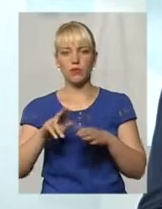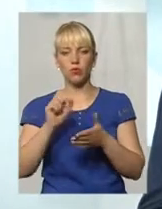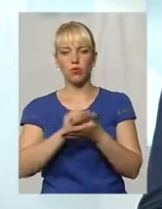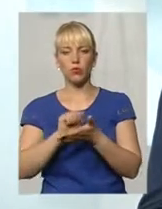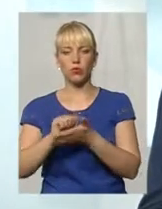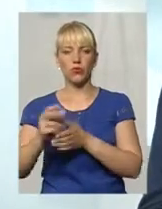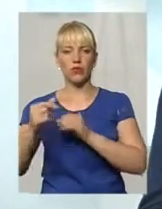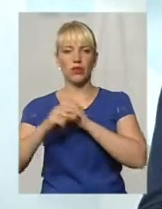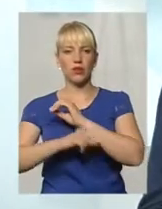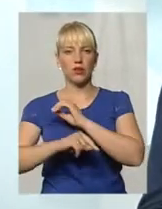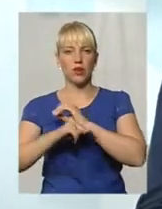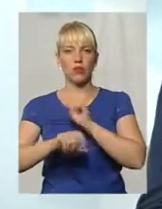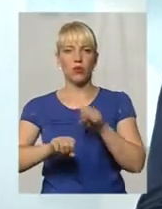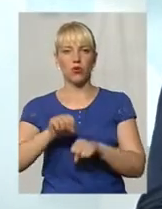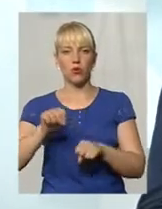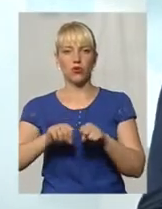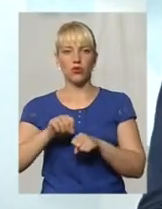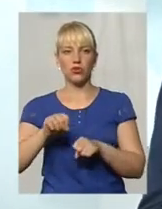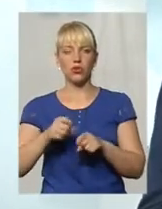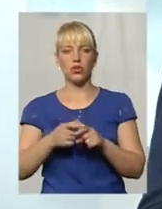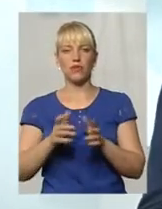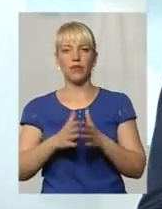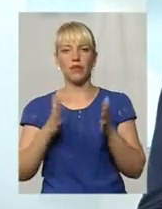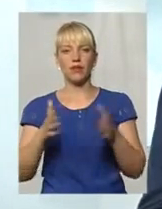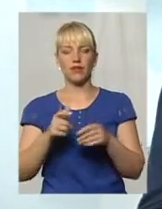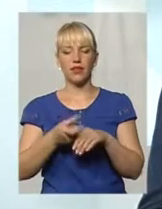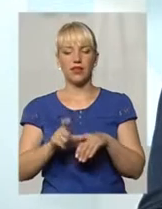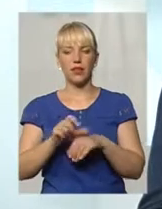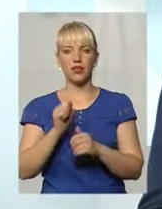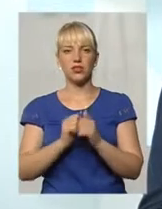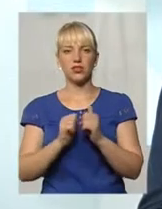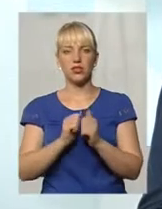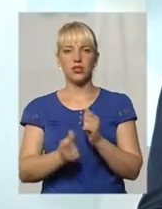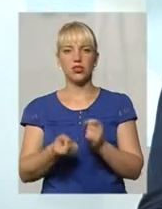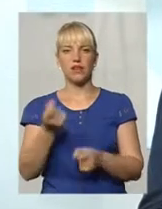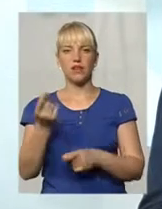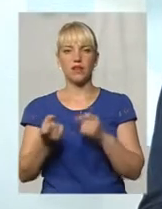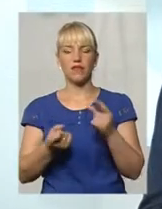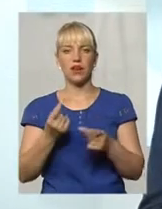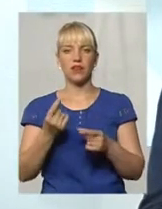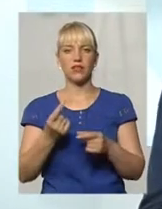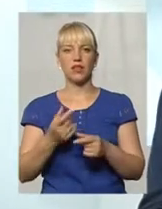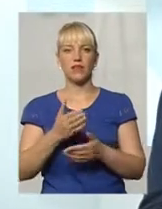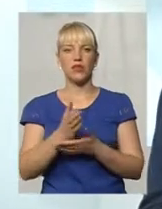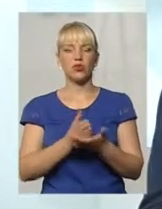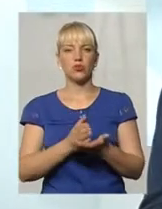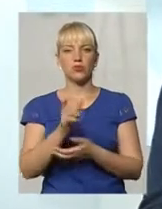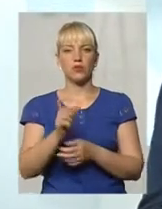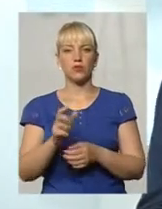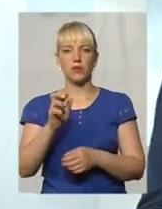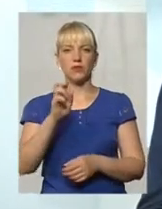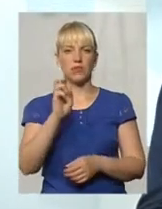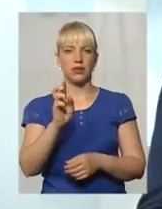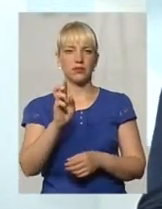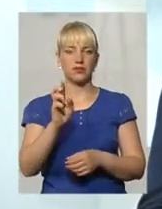правопорушень, найчастіше вчиняється, звичайно, виявляються службові особи категорії Б,